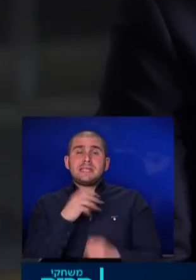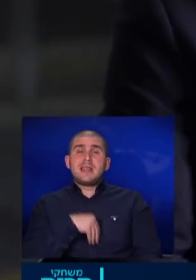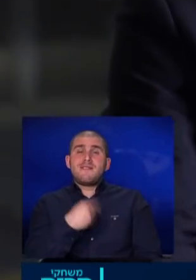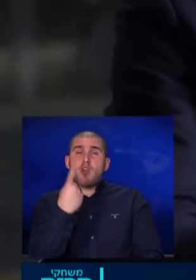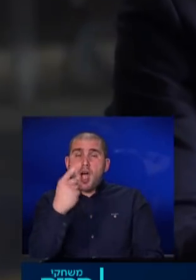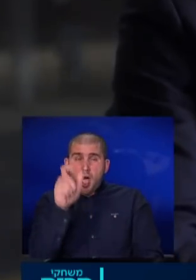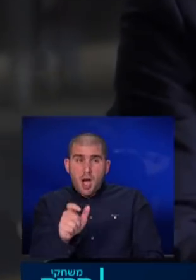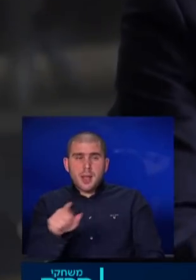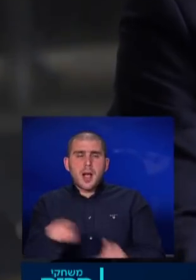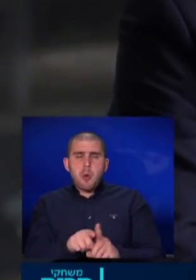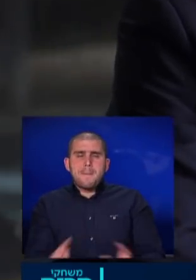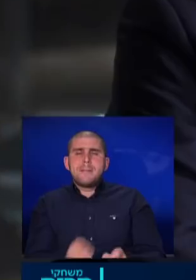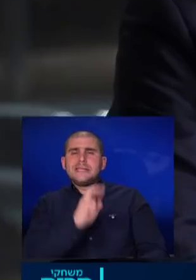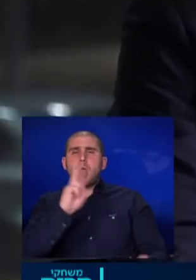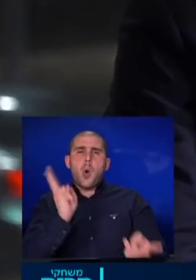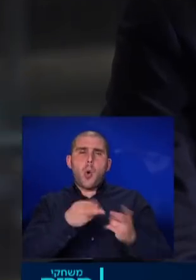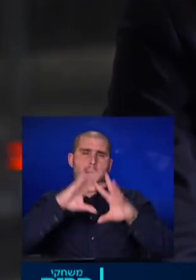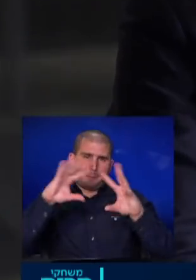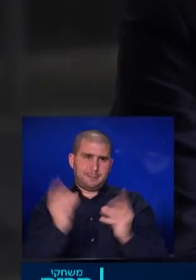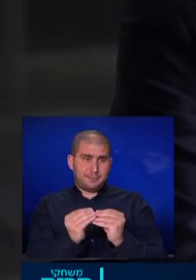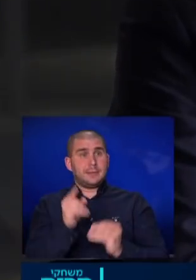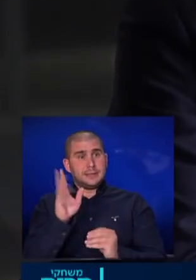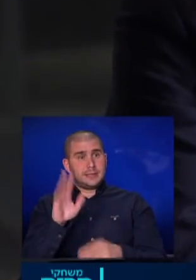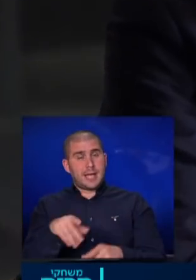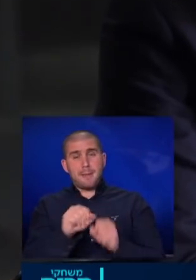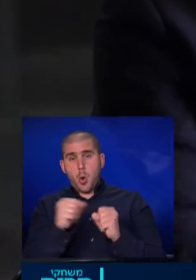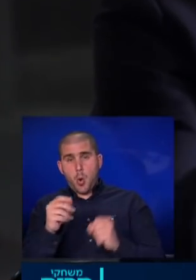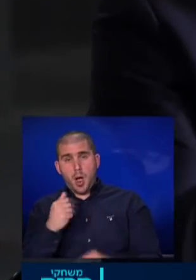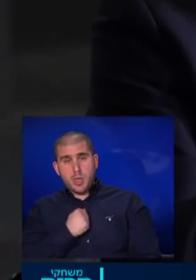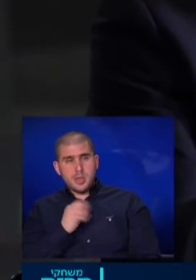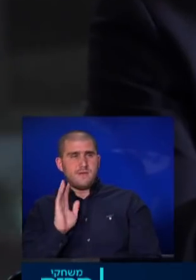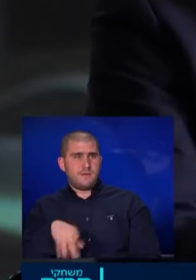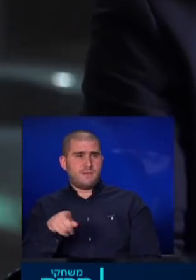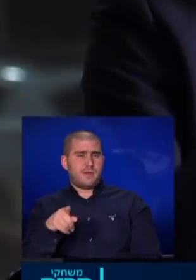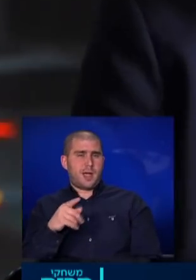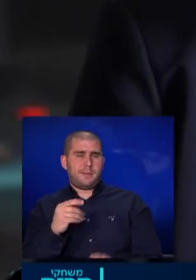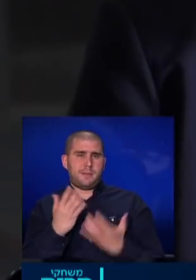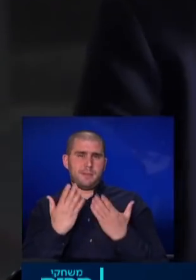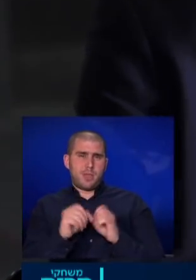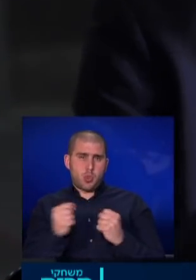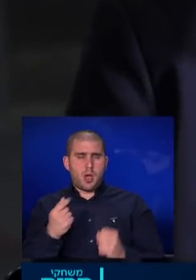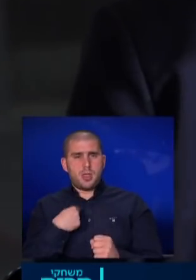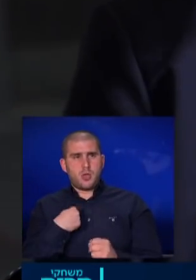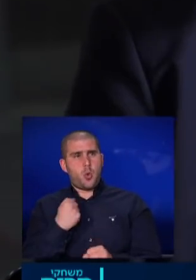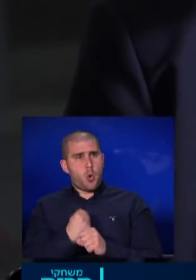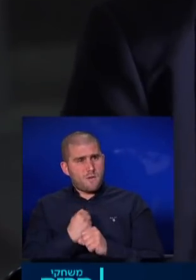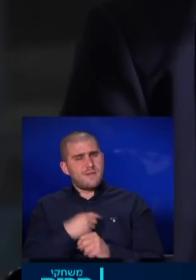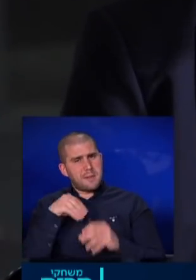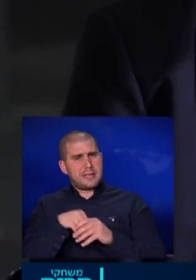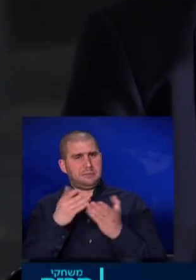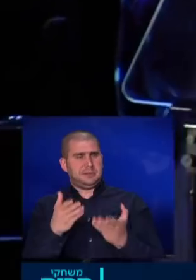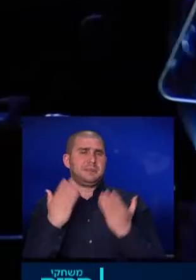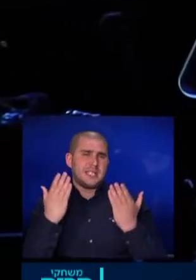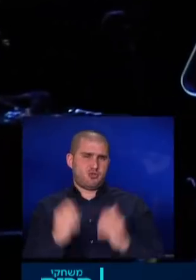נווש אחד כאילו שיוציל עולם במלוא זה גם בקוראן גם בתורה אנחנו עובדים על זה ומצעים את זה גם ומיישמים את זה ועזור